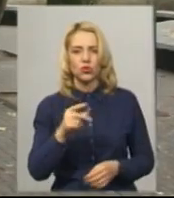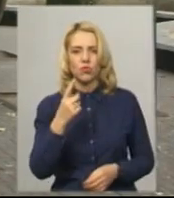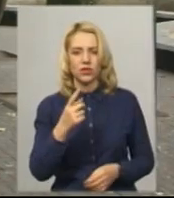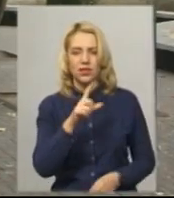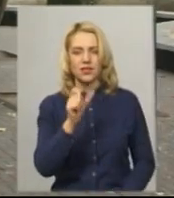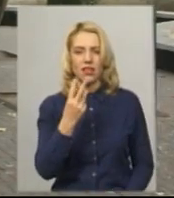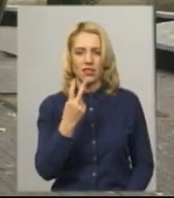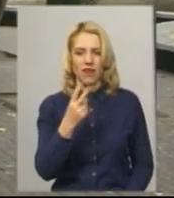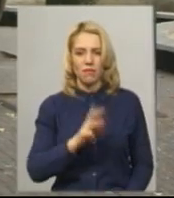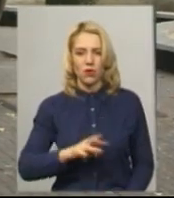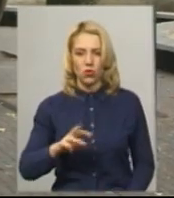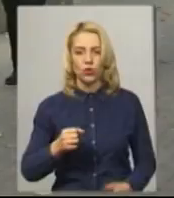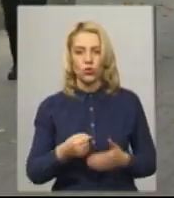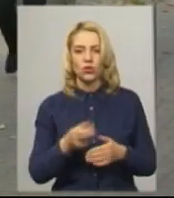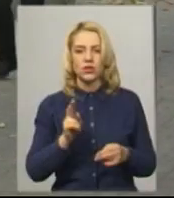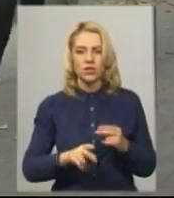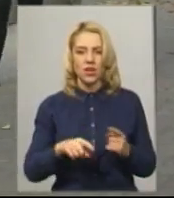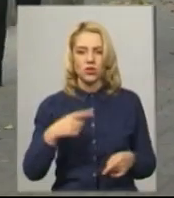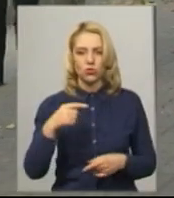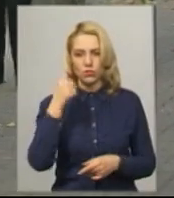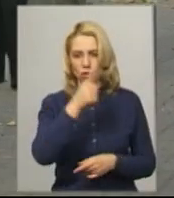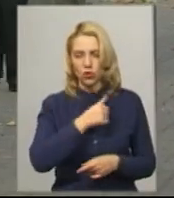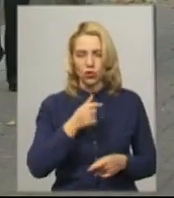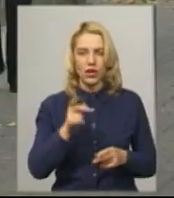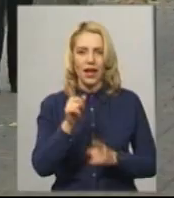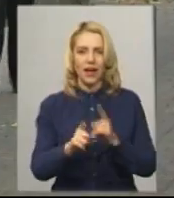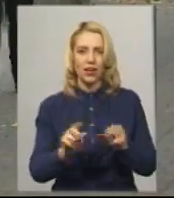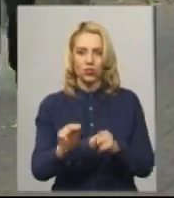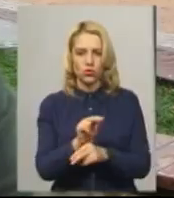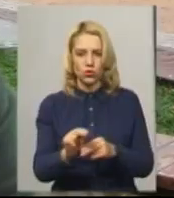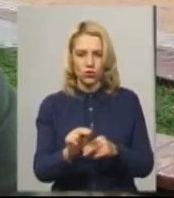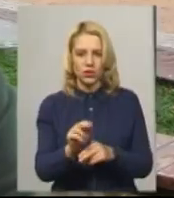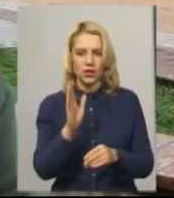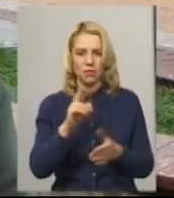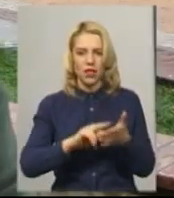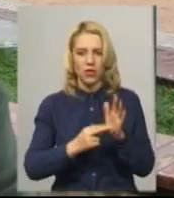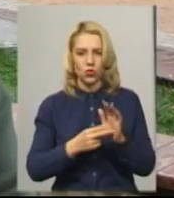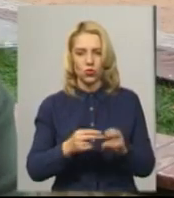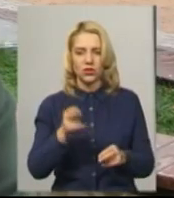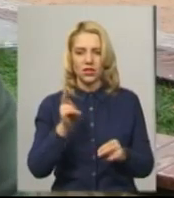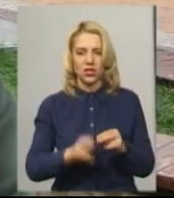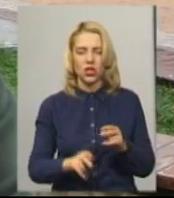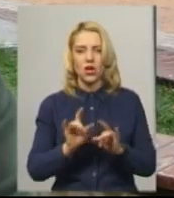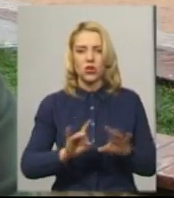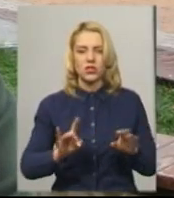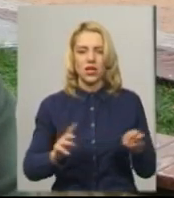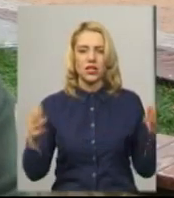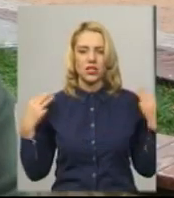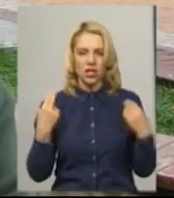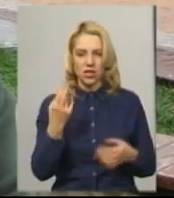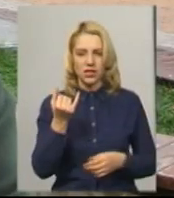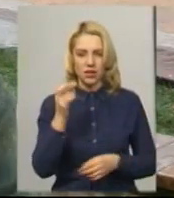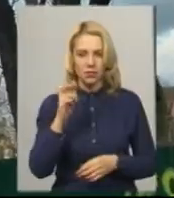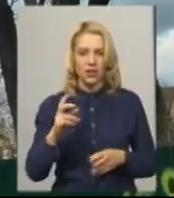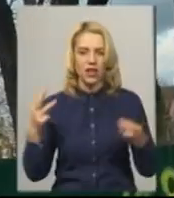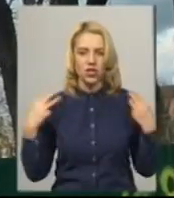кінця наступного року реконструкцію громадської вбиральні у сквері Шевченка планують закінчити, каже Тетяна Циб, начальниця відділу з благоустрою